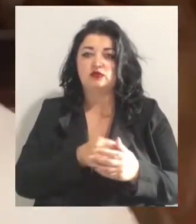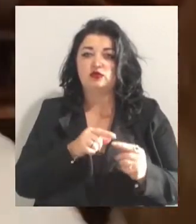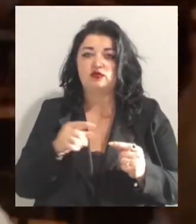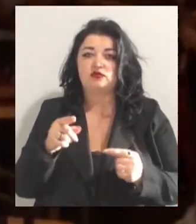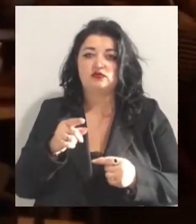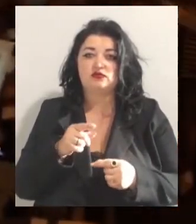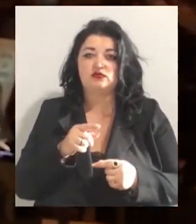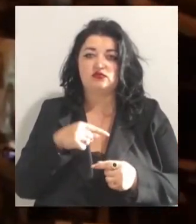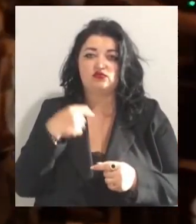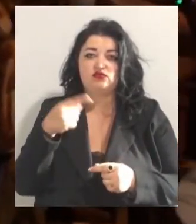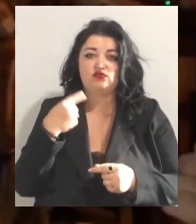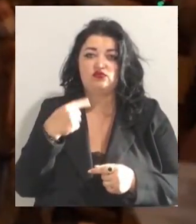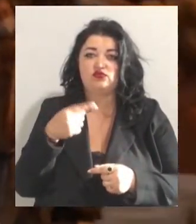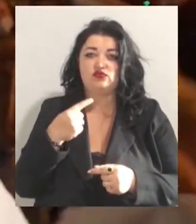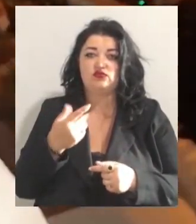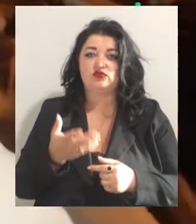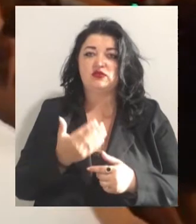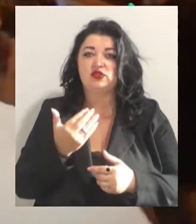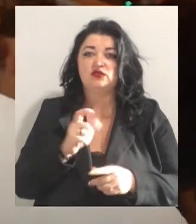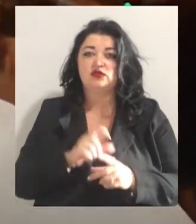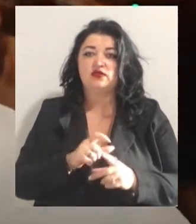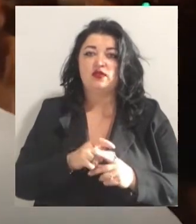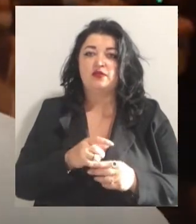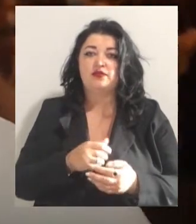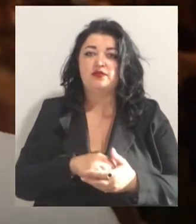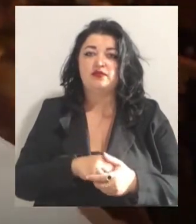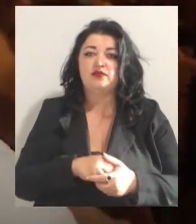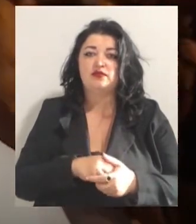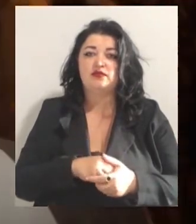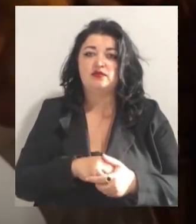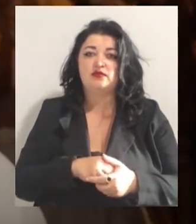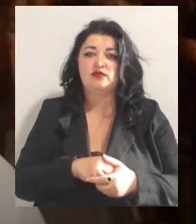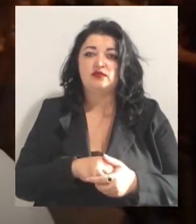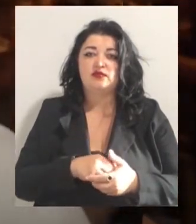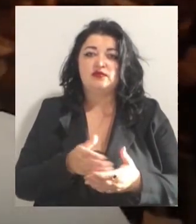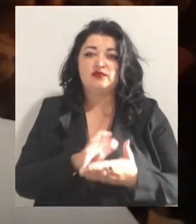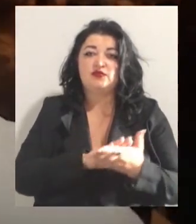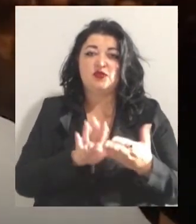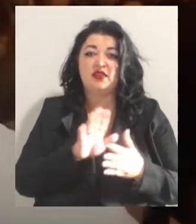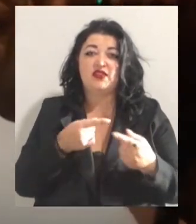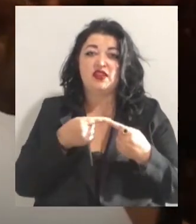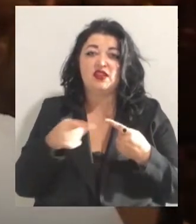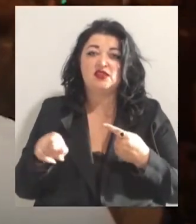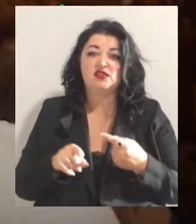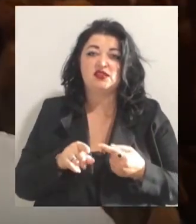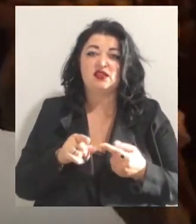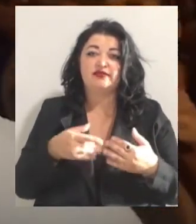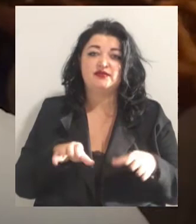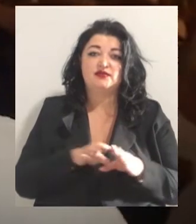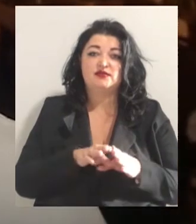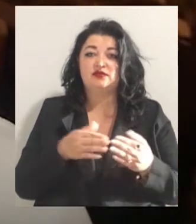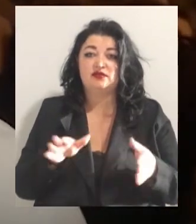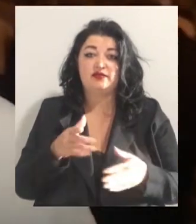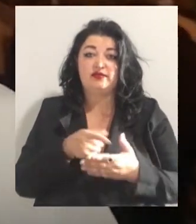погіршить стан як бізнесу, так і ситуацію з коронавірусом. Нічим 22 години від 23 не відрізняється. Розумієте, коронавірус не починає жити